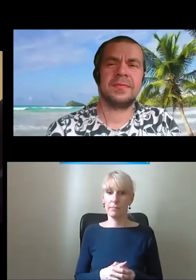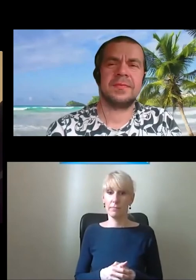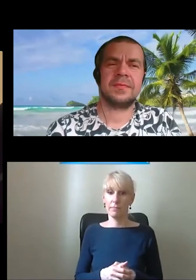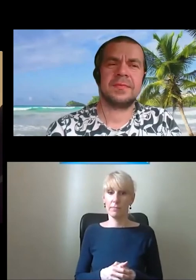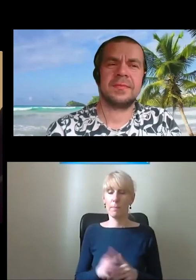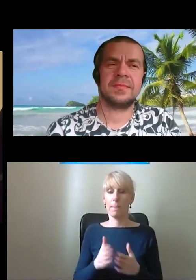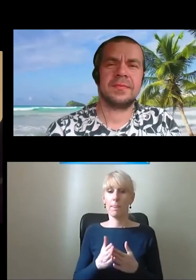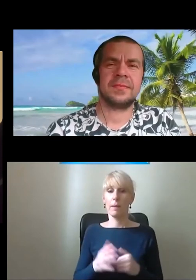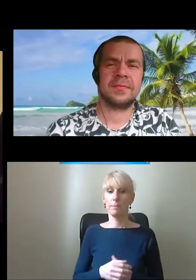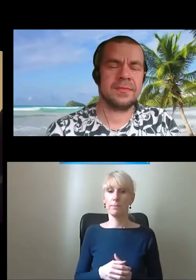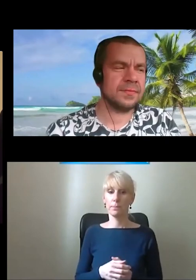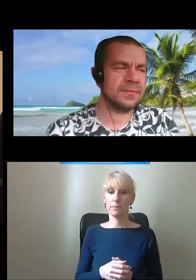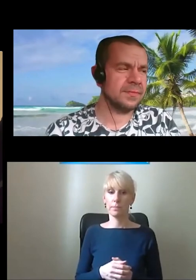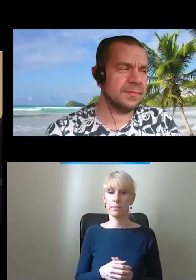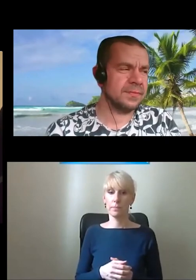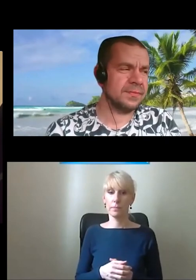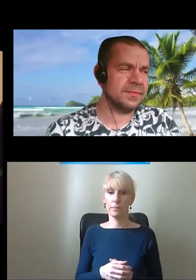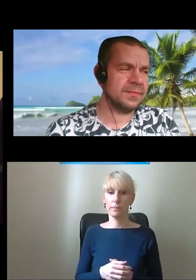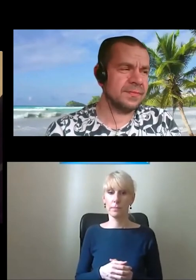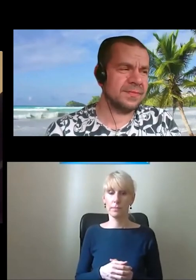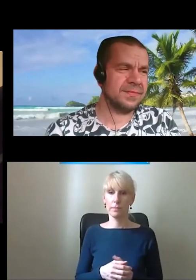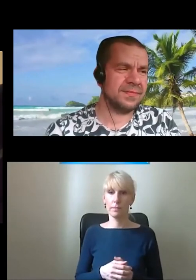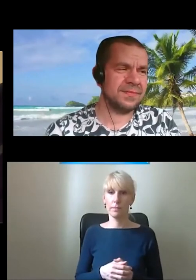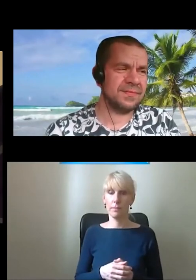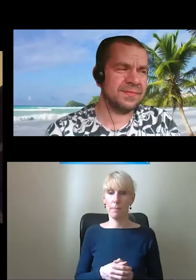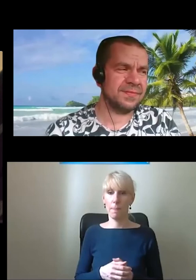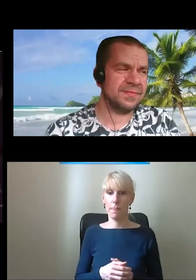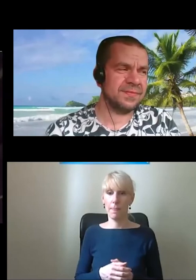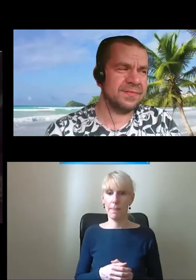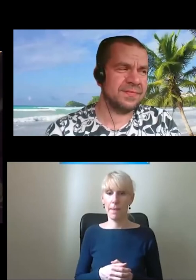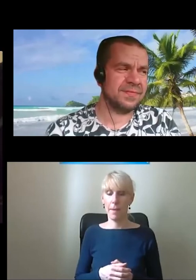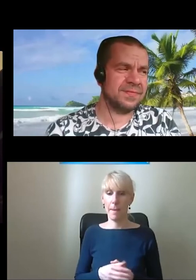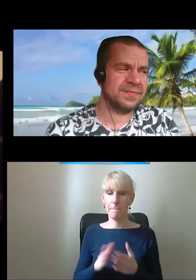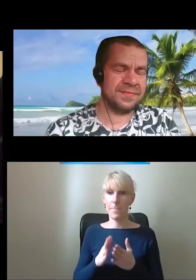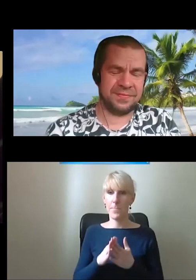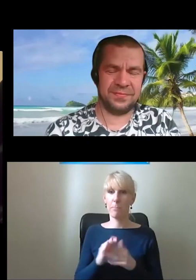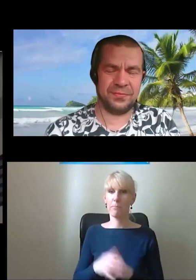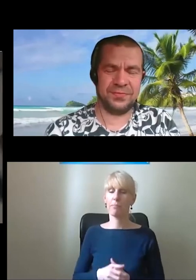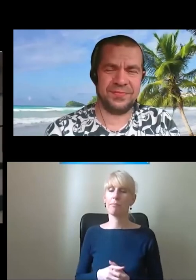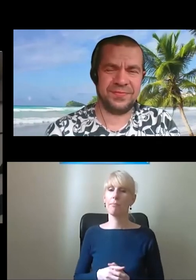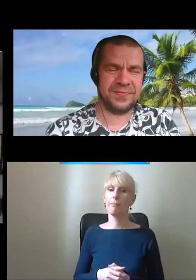wyjściu... Czy wyjdziemy naprzeci... Powiem tak, wyjdziemy...